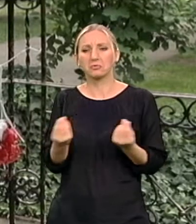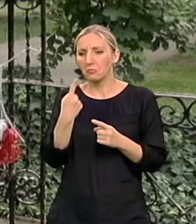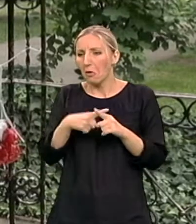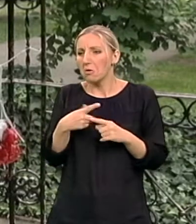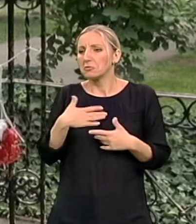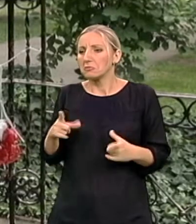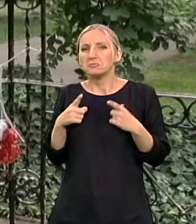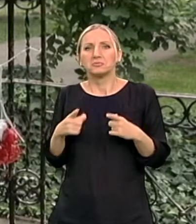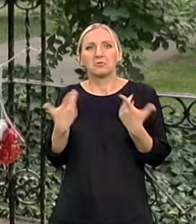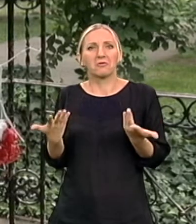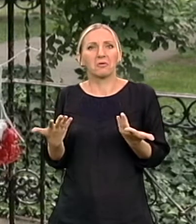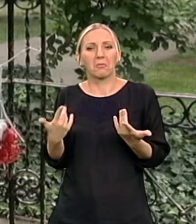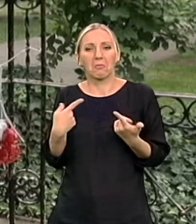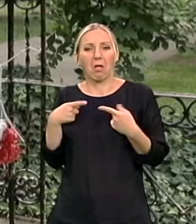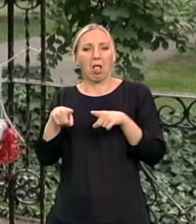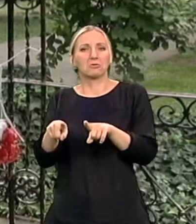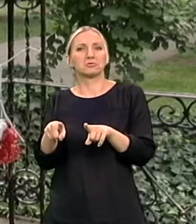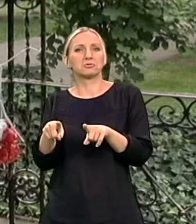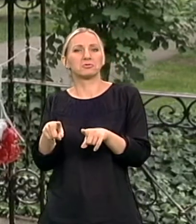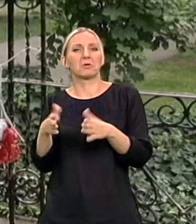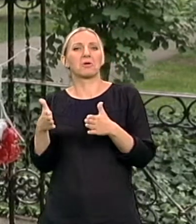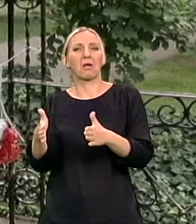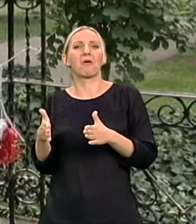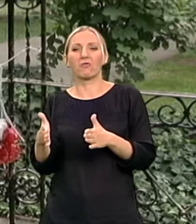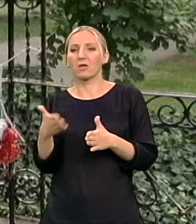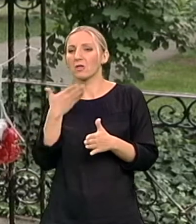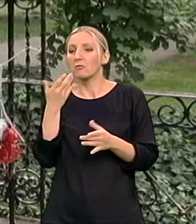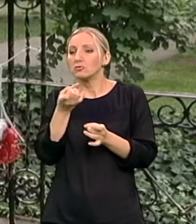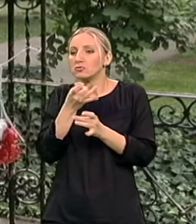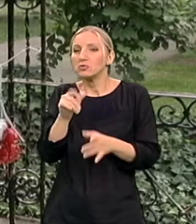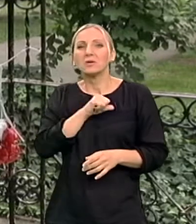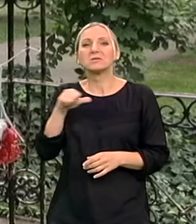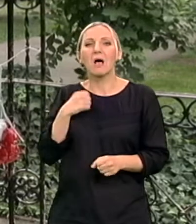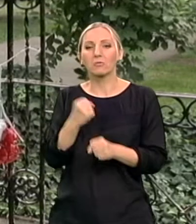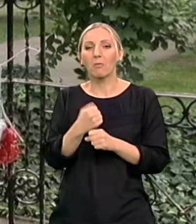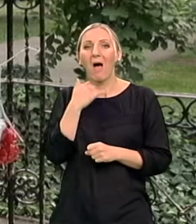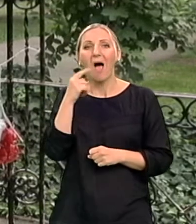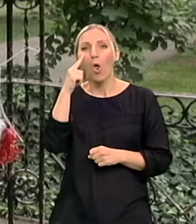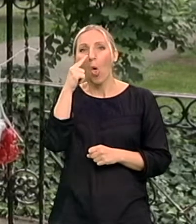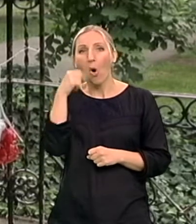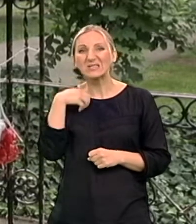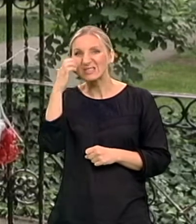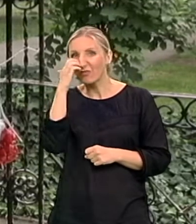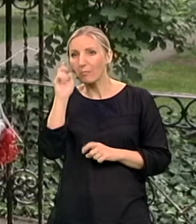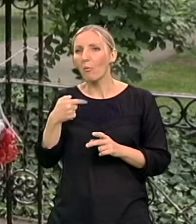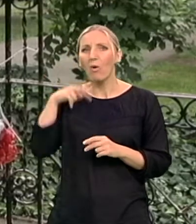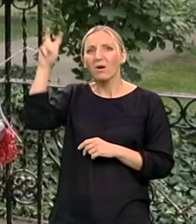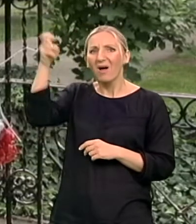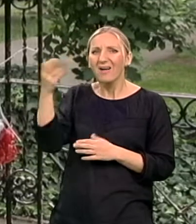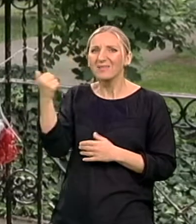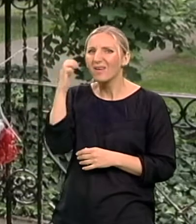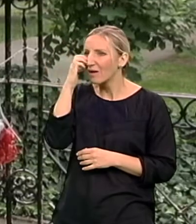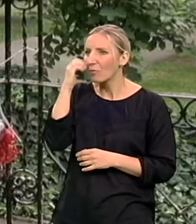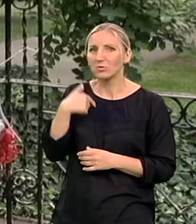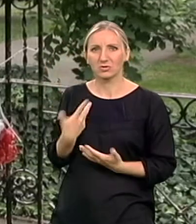života kada onako ležim u krevetu. Ne mogu ništa apsolutno sama. Ako me je srbi nos, moram da zove nekoga da me